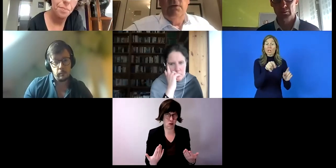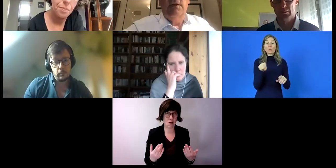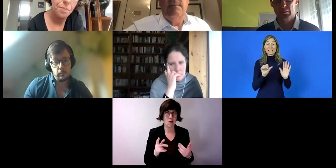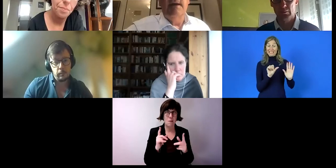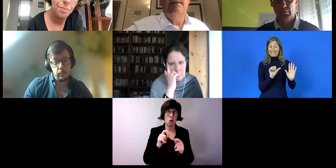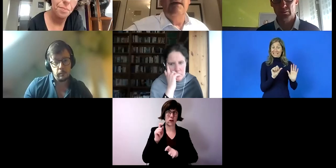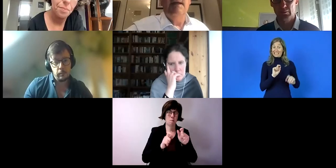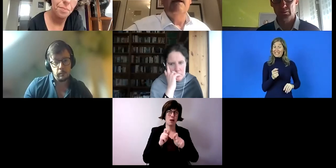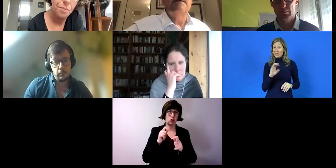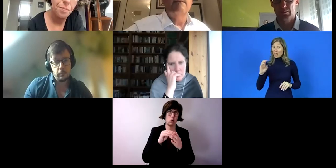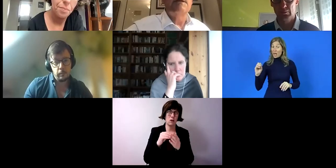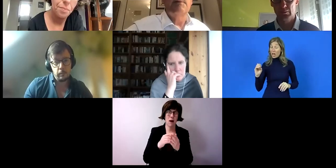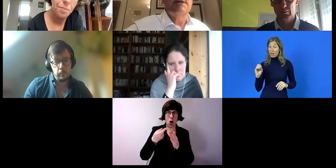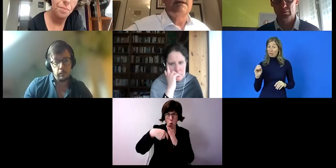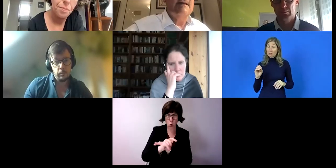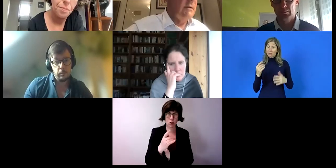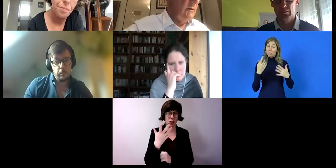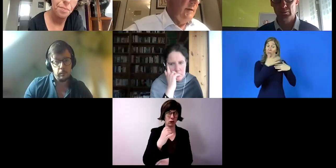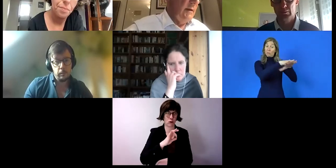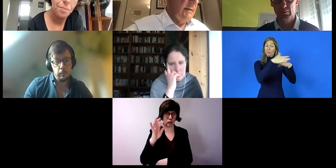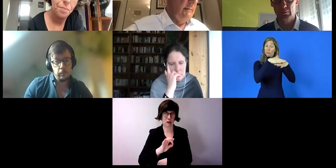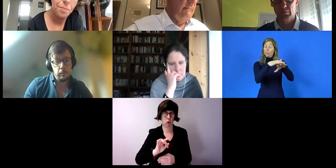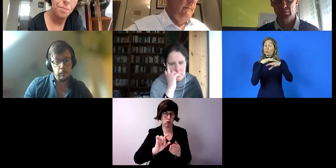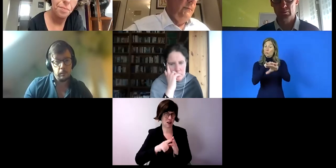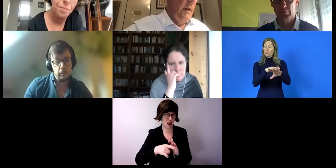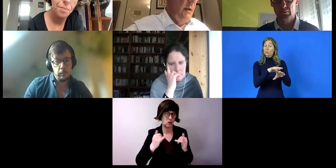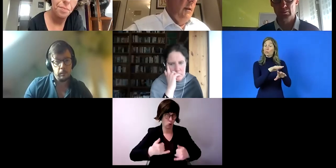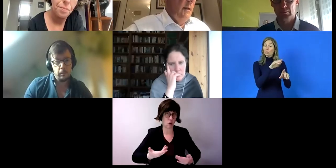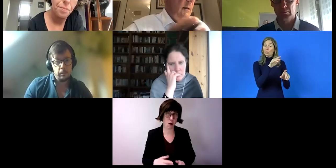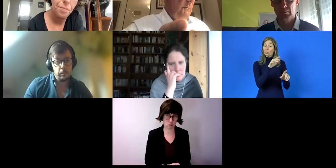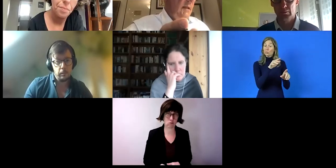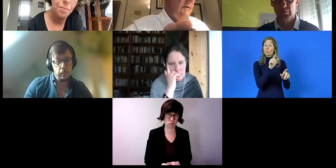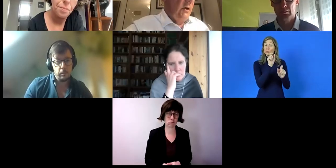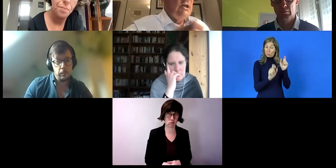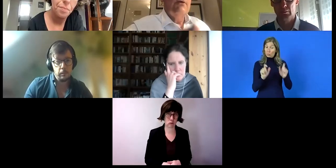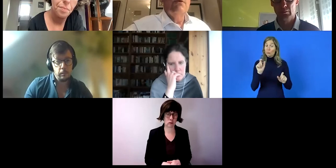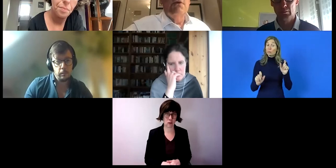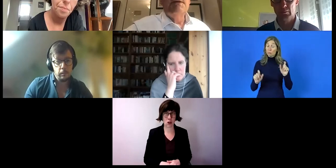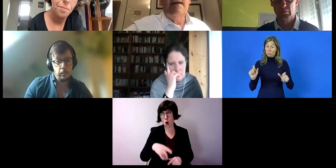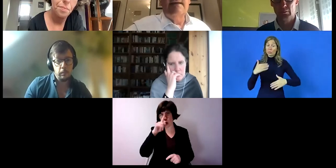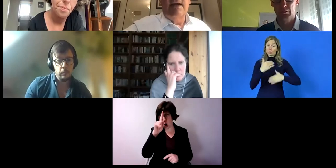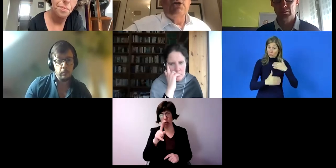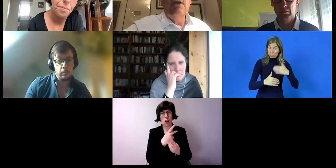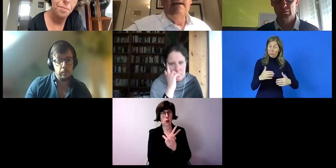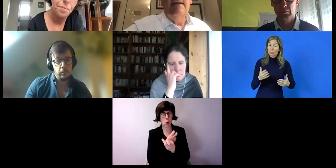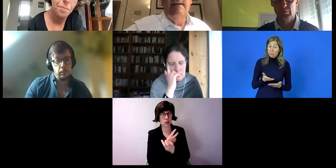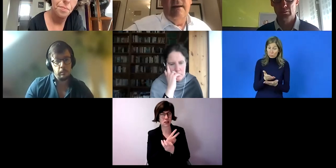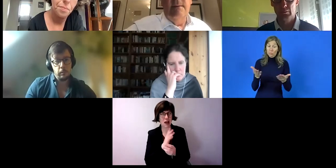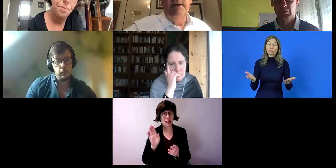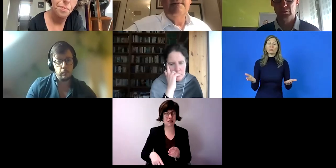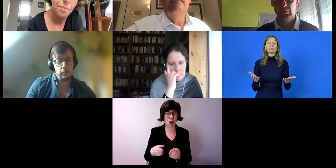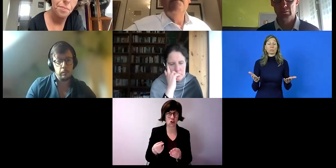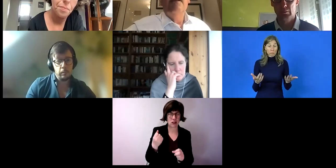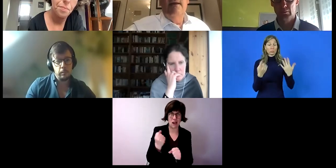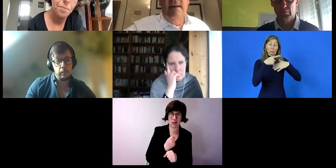sind Personen dabei, die weniger als 50% leistungsfähig sind. Mit Deutschland und Österreich Taschengeld in der